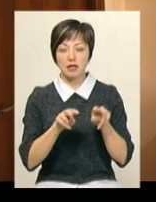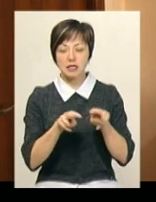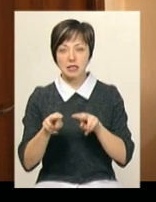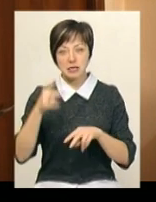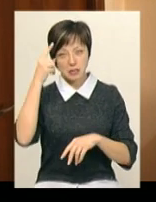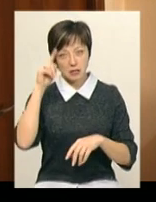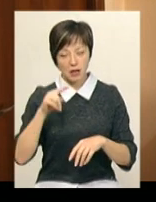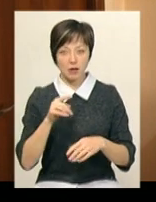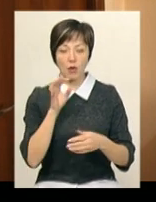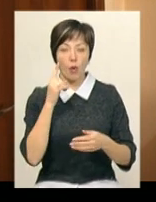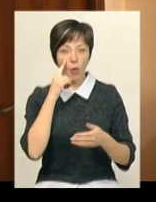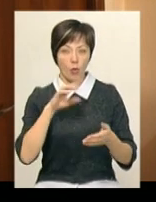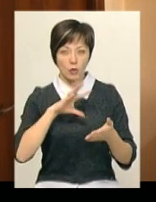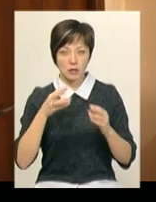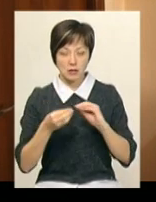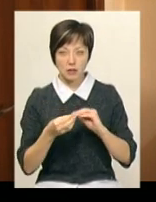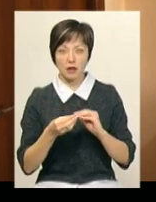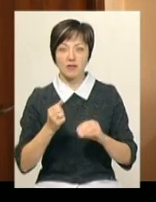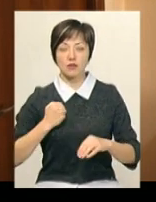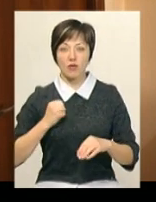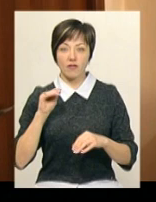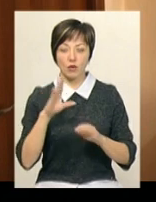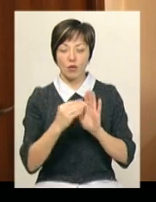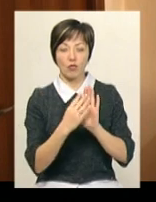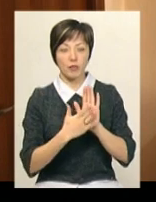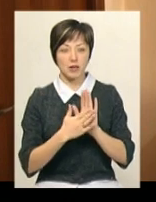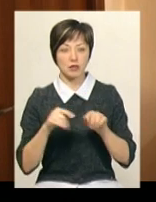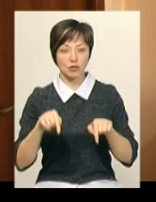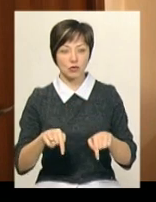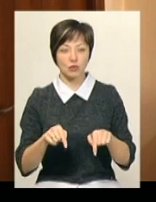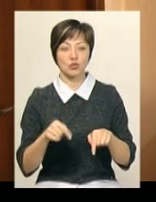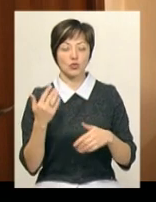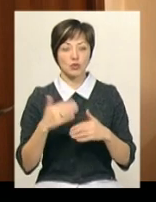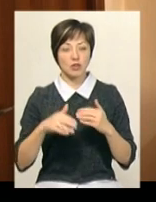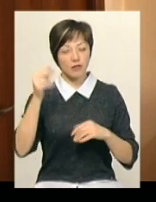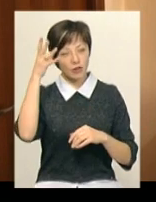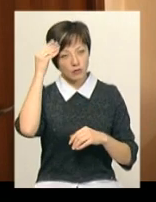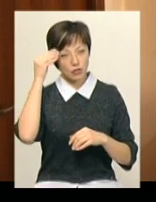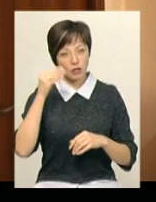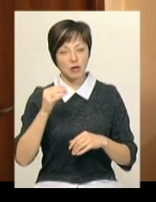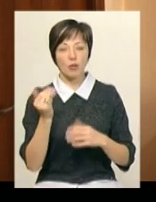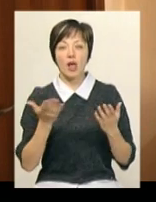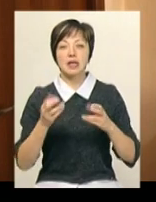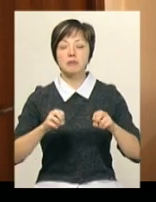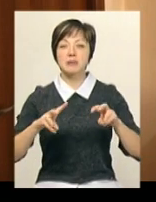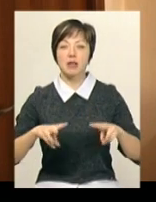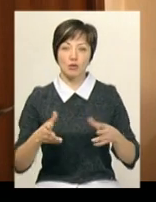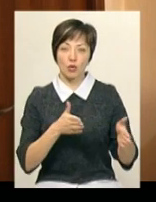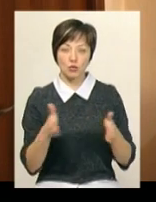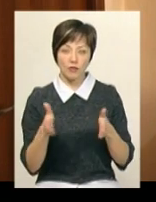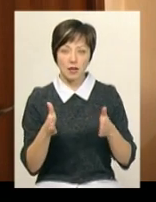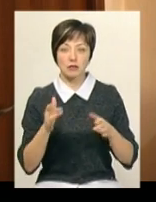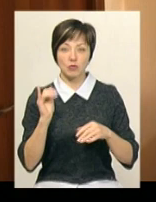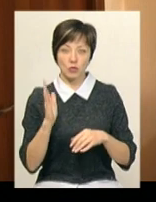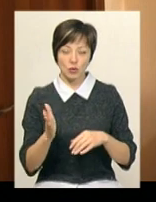вони будуть оцінені, їм буде в військовий квиток вписано, що вони тут нас вивчили, по якій спеціальності готувалися,